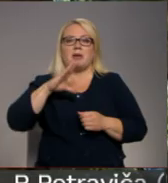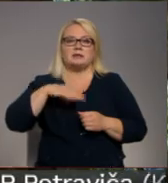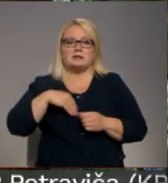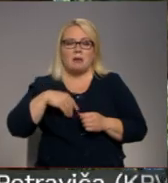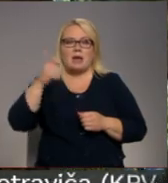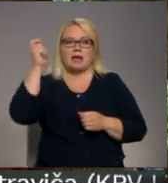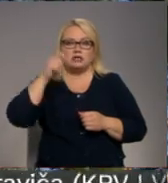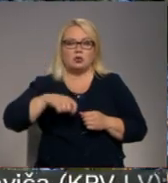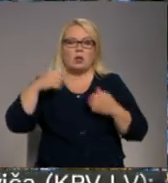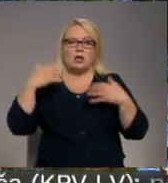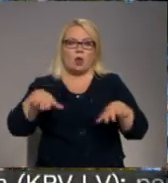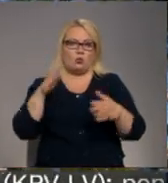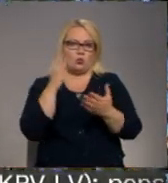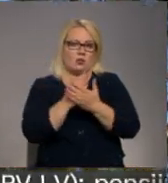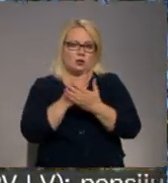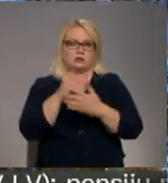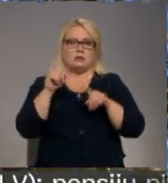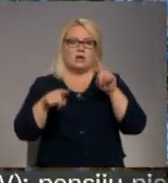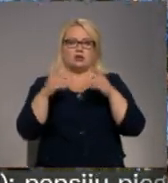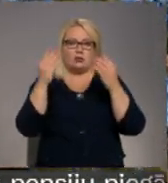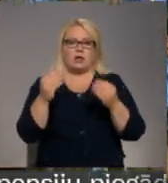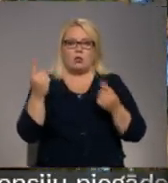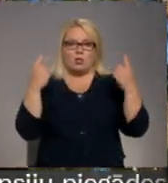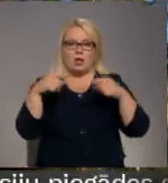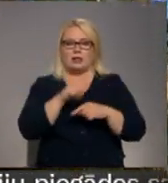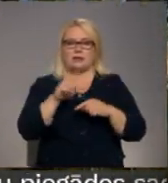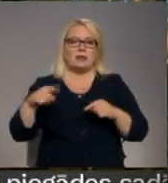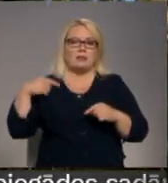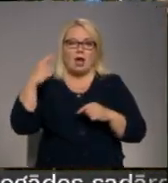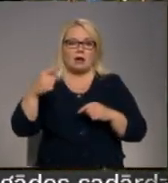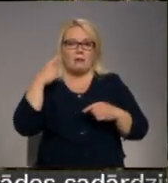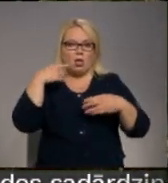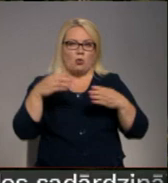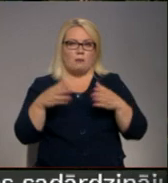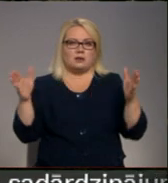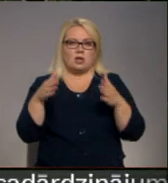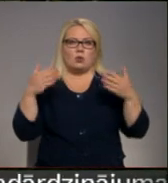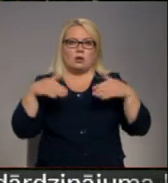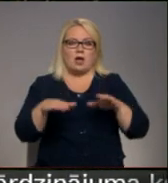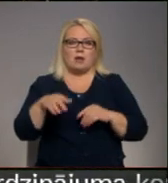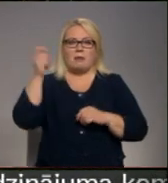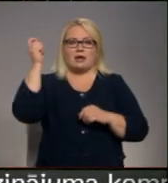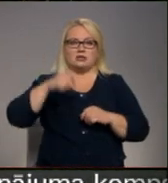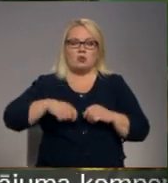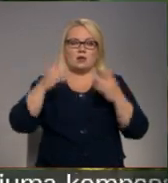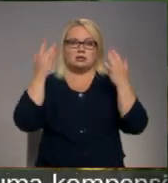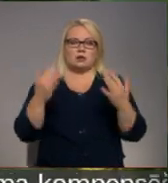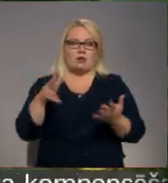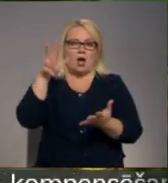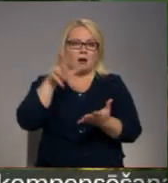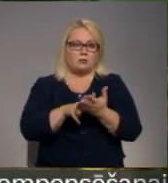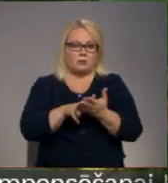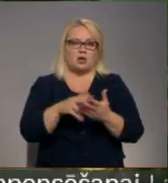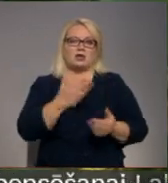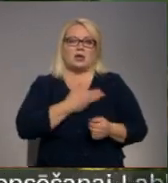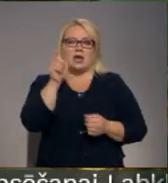izsoli jau bija notikusi. Tāpēc dažadienu laikā līdz nākamajai domes sēdēji, kurā bija jālemj par izsolas rezultātu apstiprināšanu,